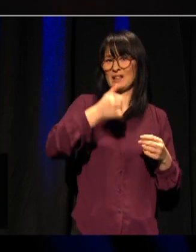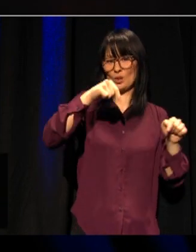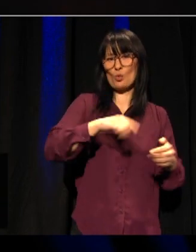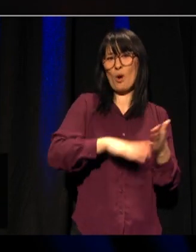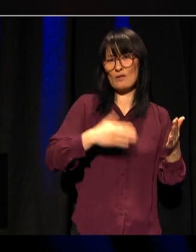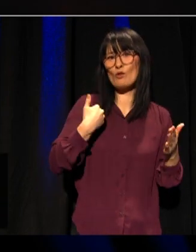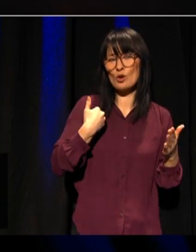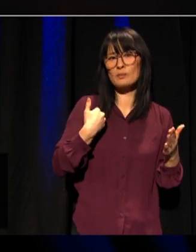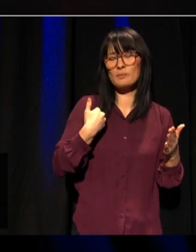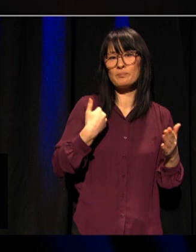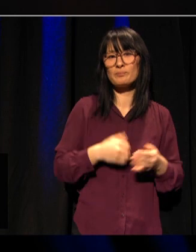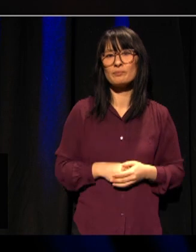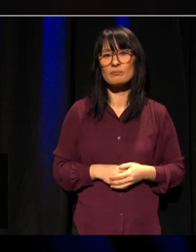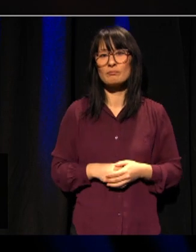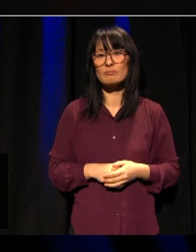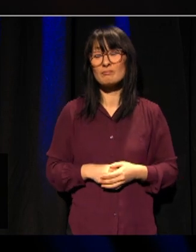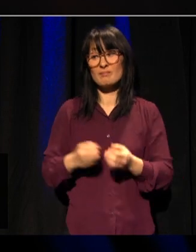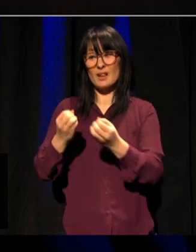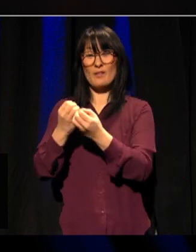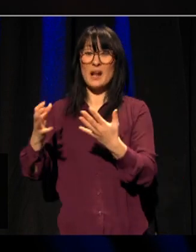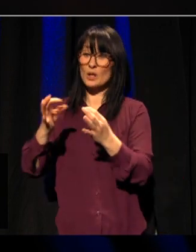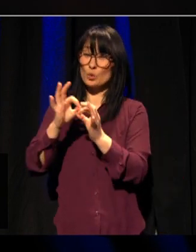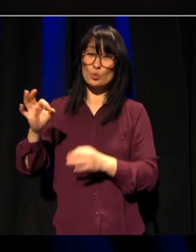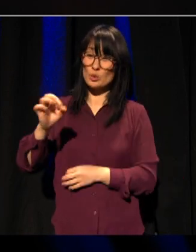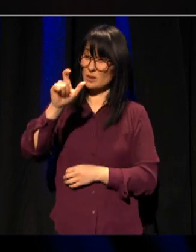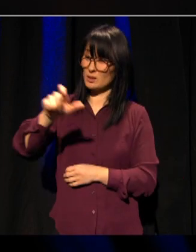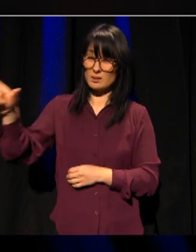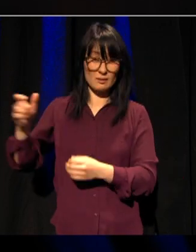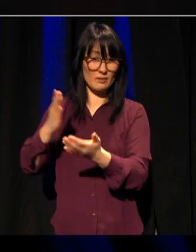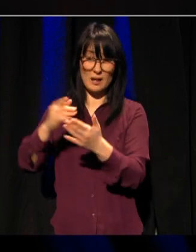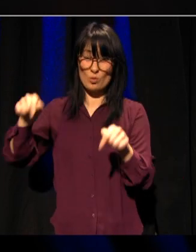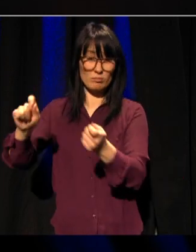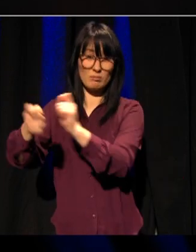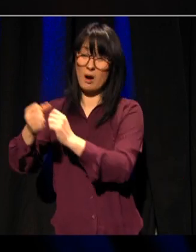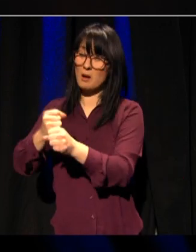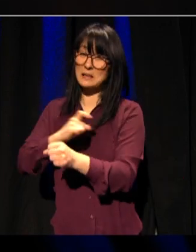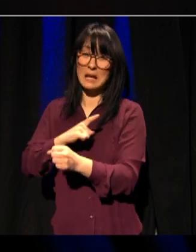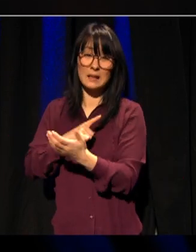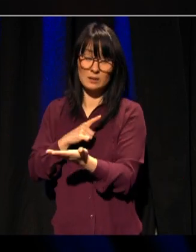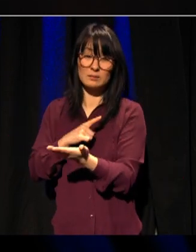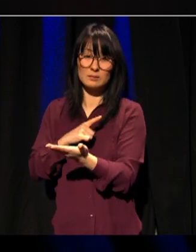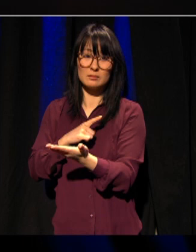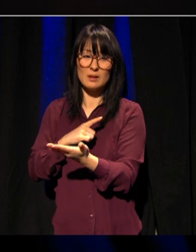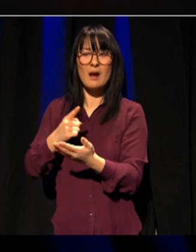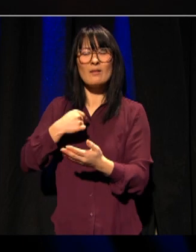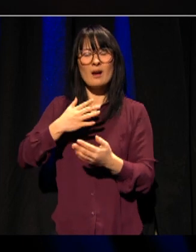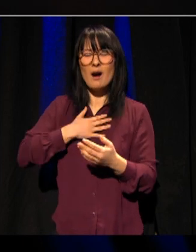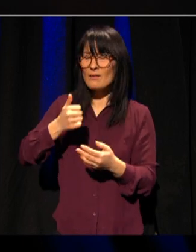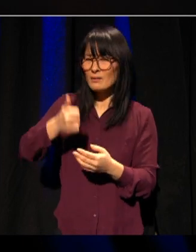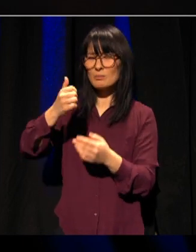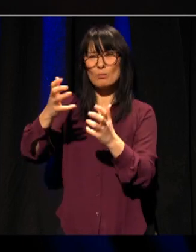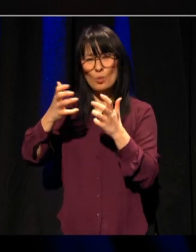Tusenvis er sjøvet ut i arbeidsledighet. Det er et kritisk behov for mange nye